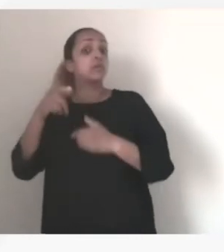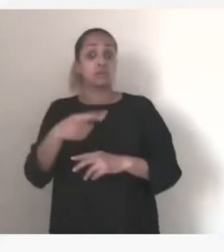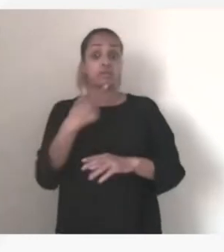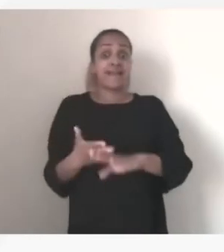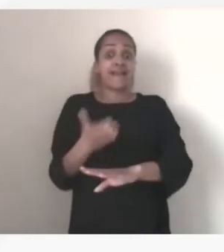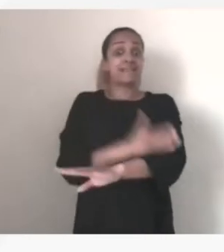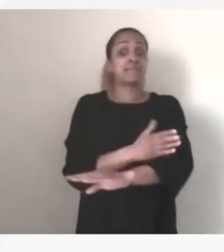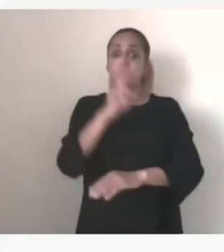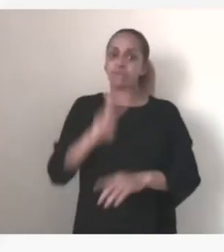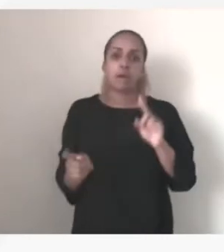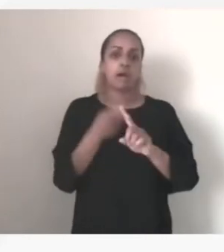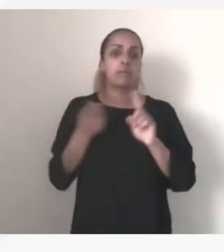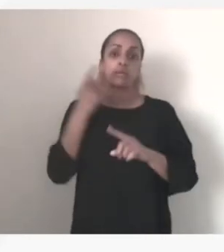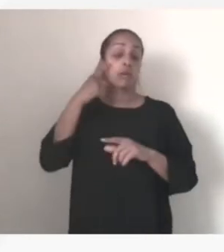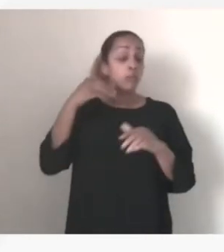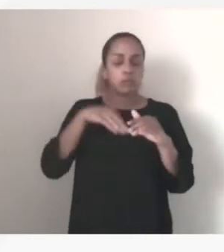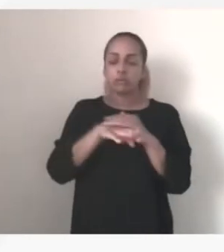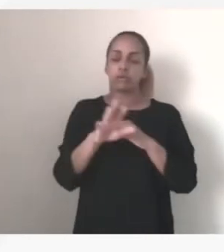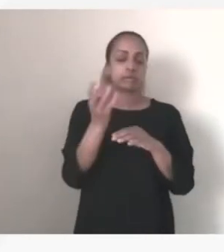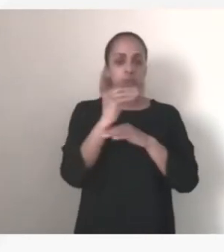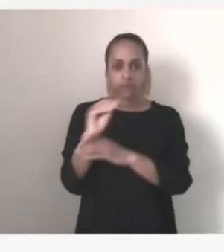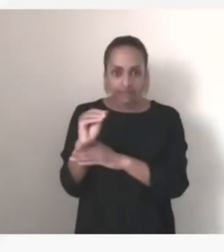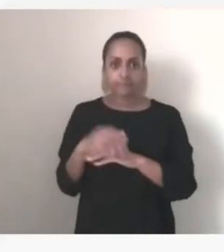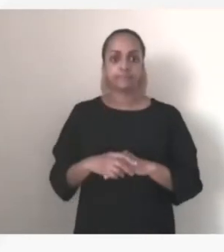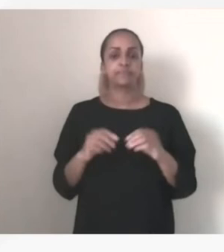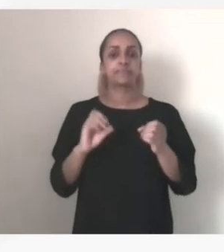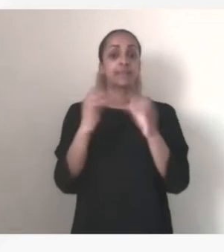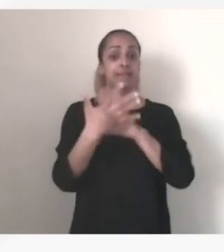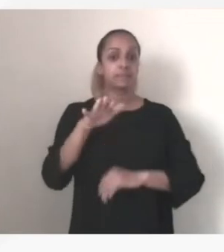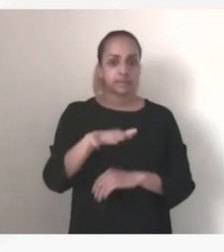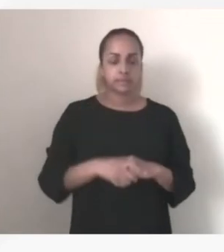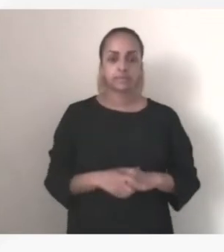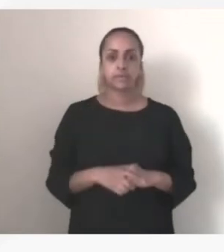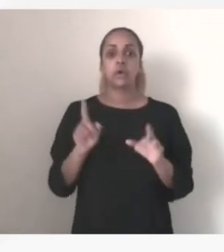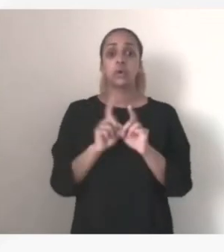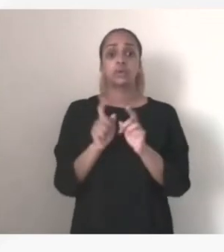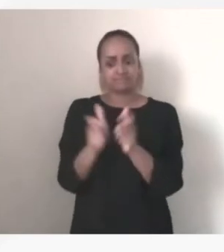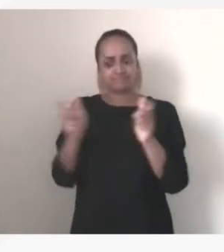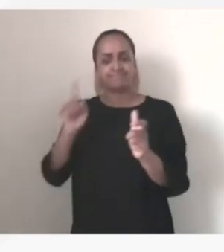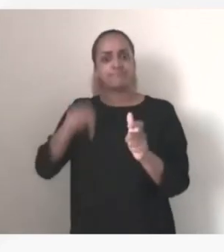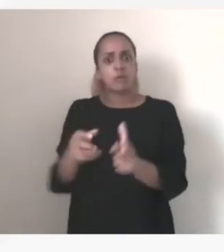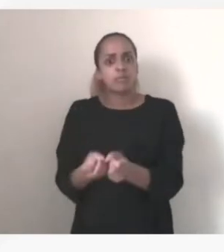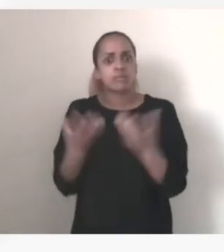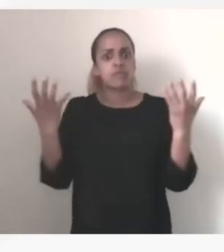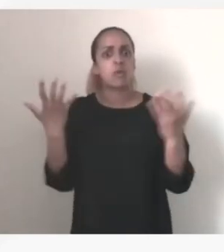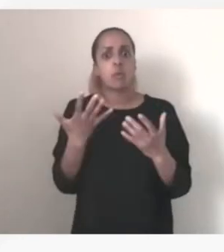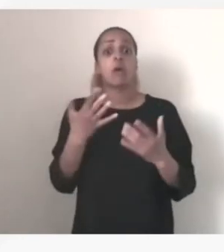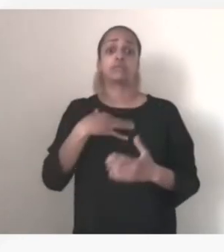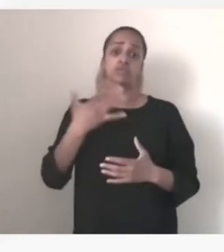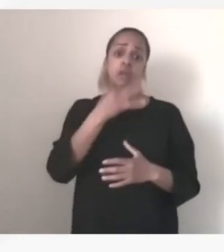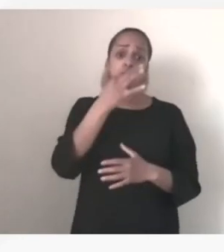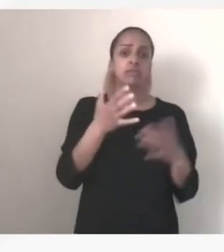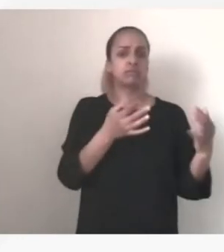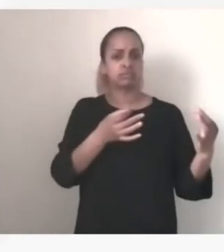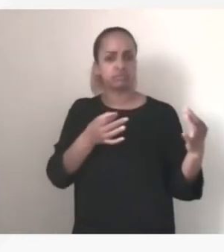cybersécurité, en termes d'infrastructures, nous devons aussi développer, donc comme on l'a dit, il y a la redondance, qui sera donc connectée à cette redondance